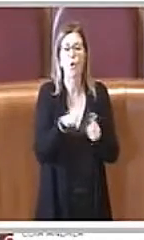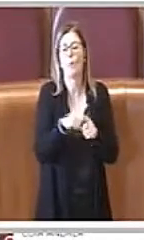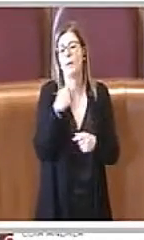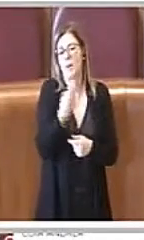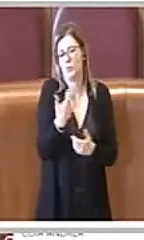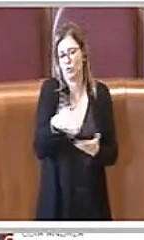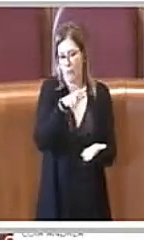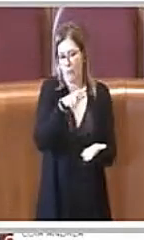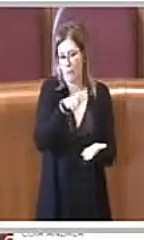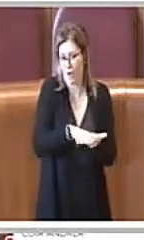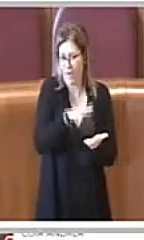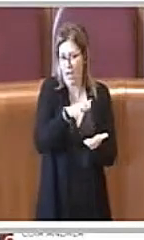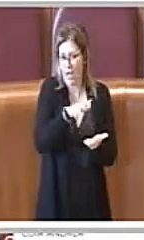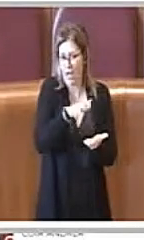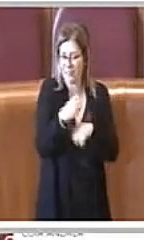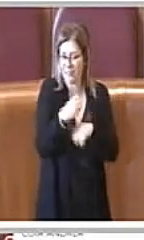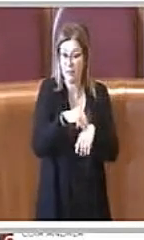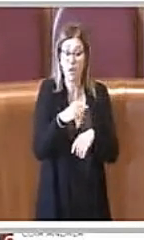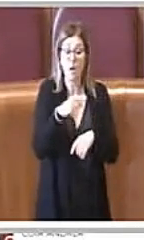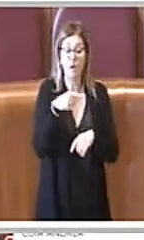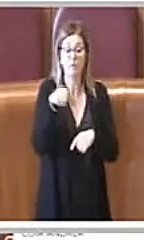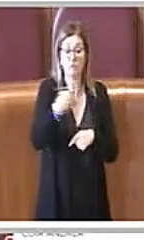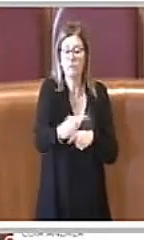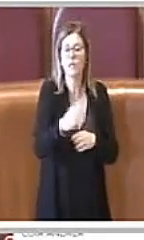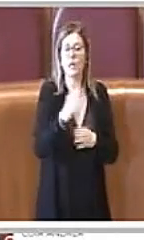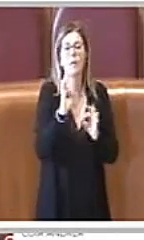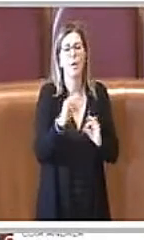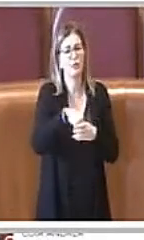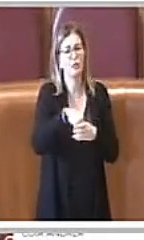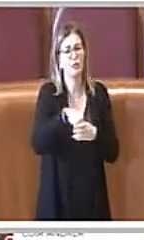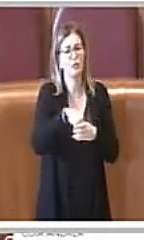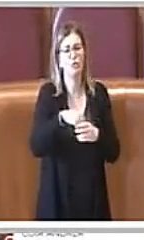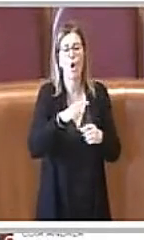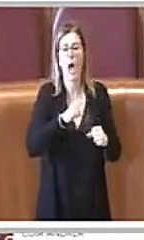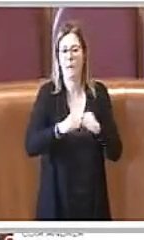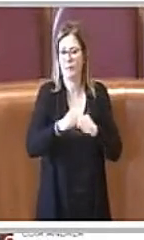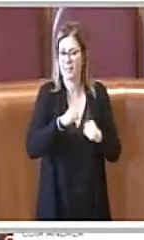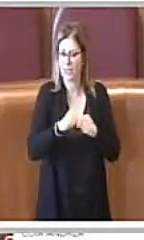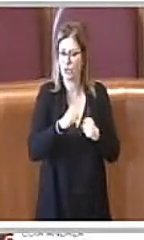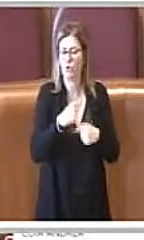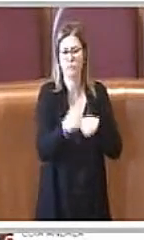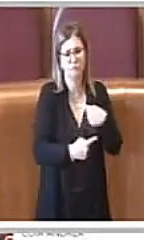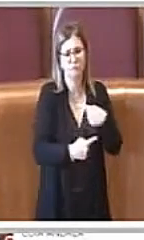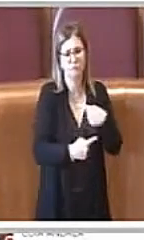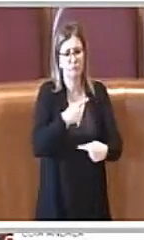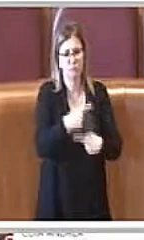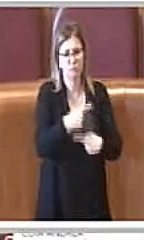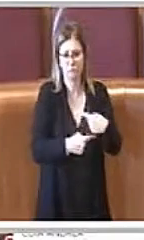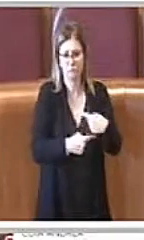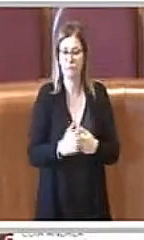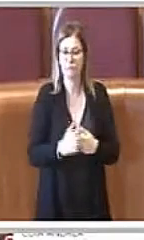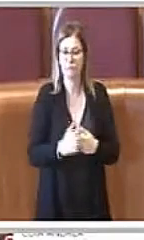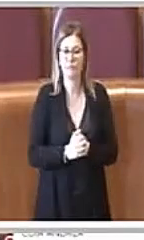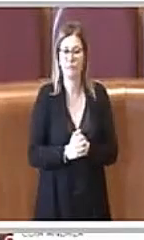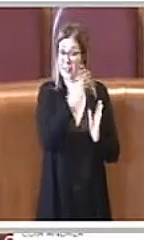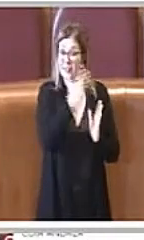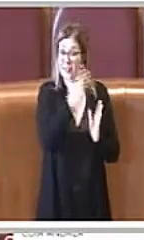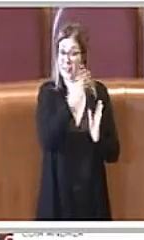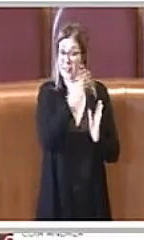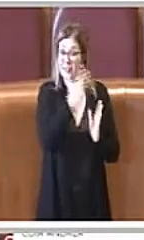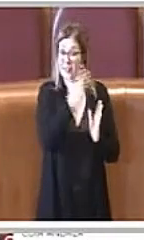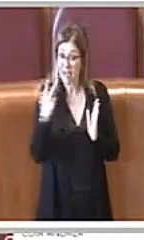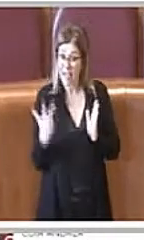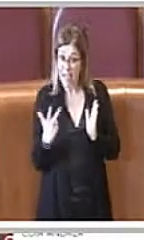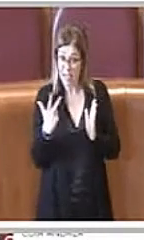consolidamento dell'attività amministrativa. Poi c'è il fatto che il piano triennale ICT